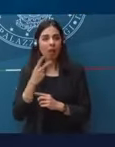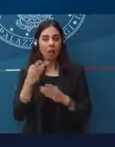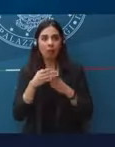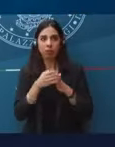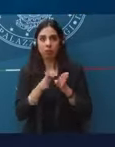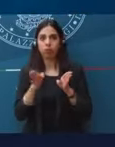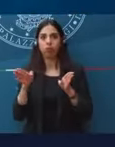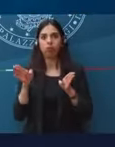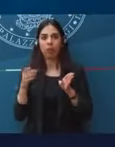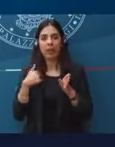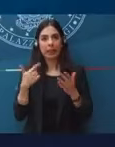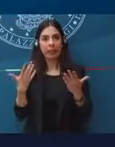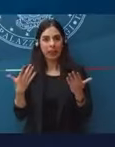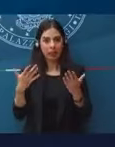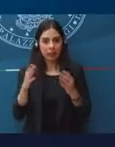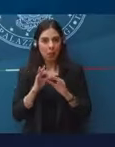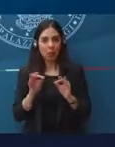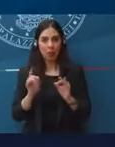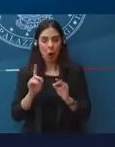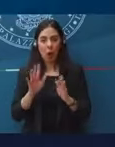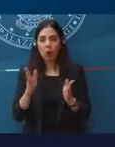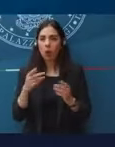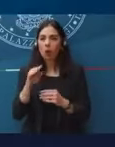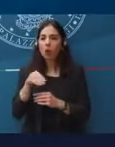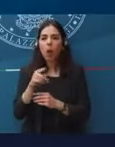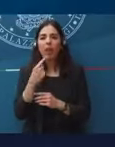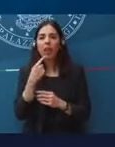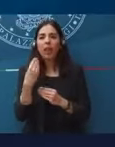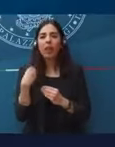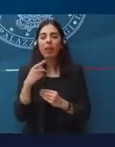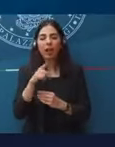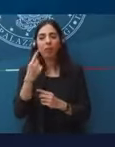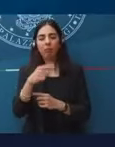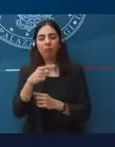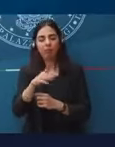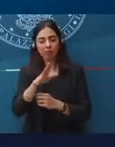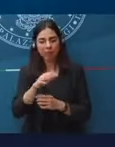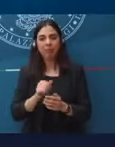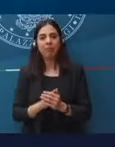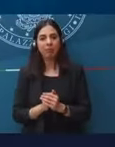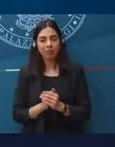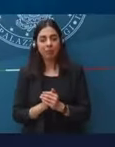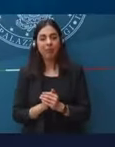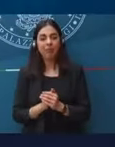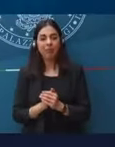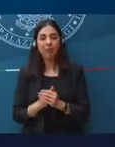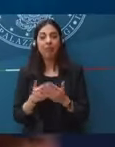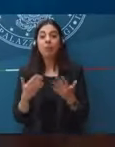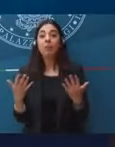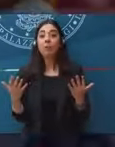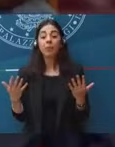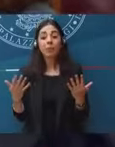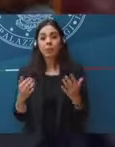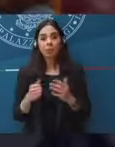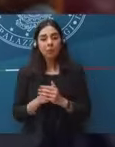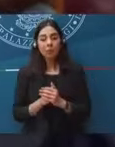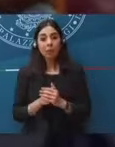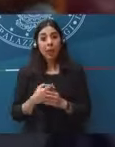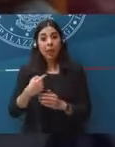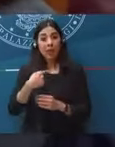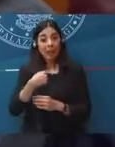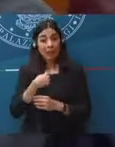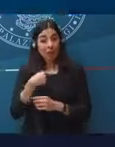impreparato. L'argomento dov'è? Ecco, non è che io abbia